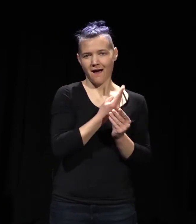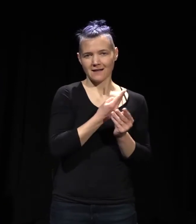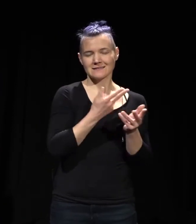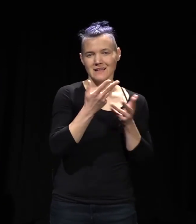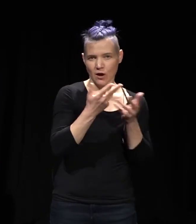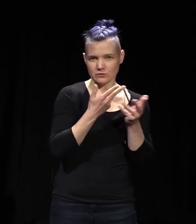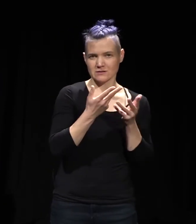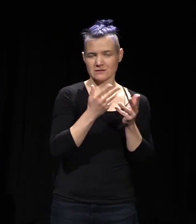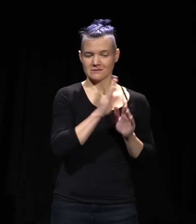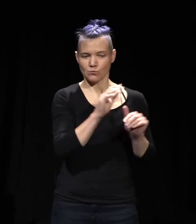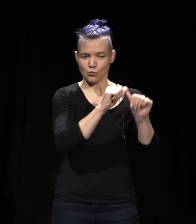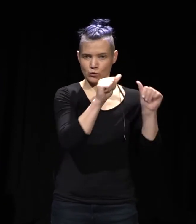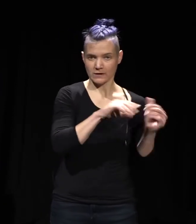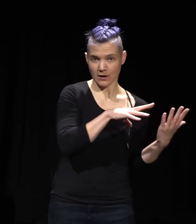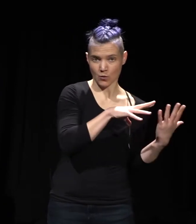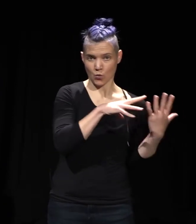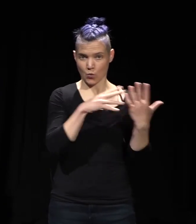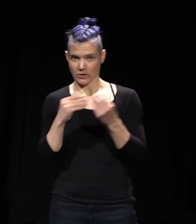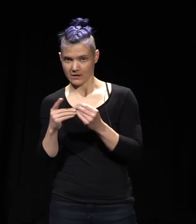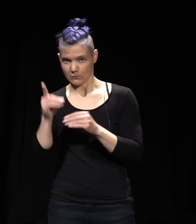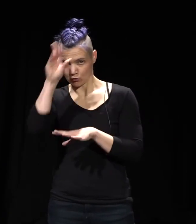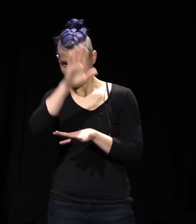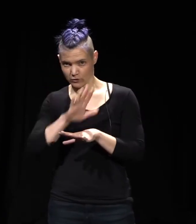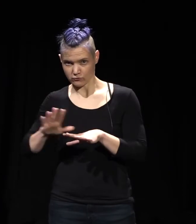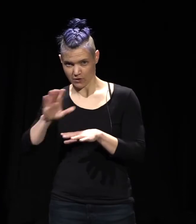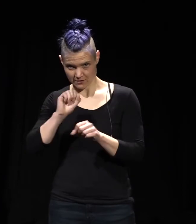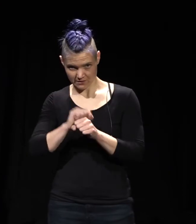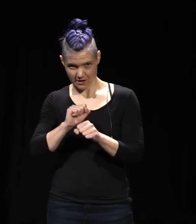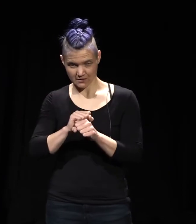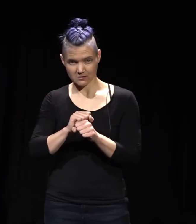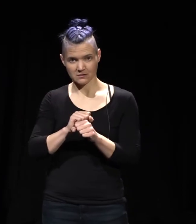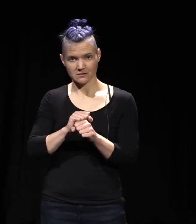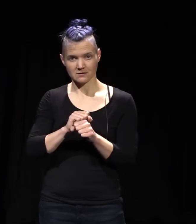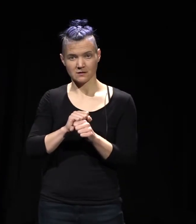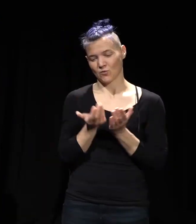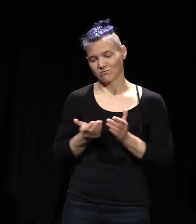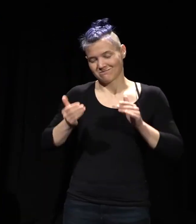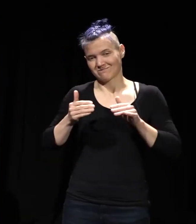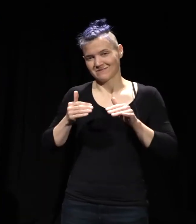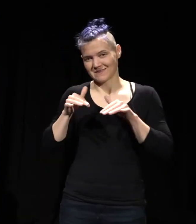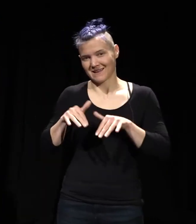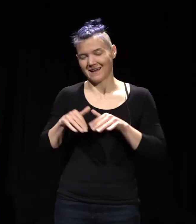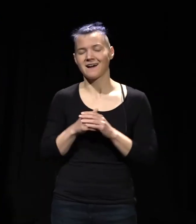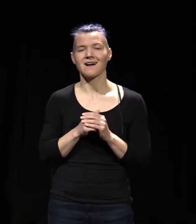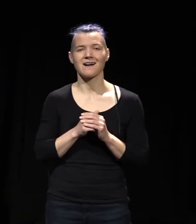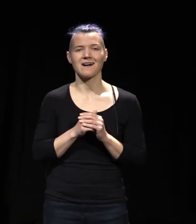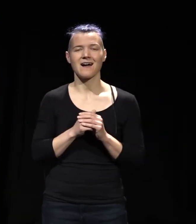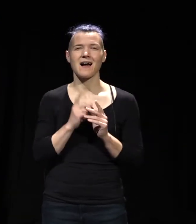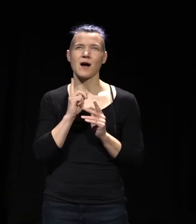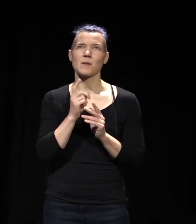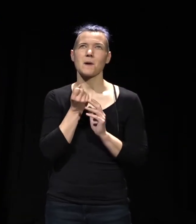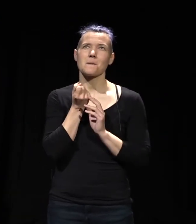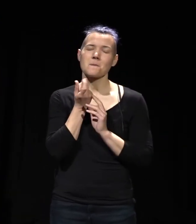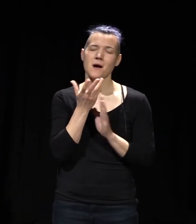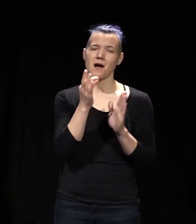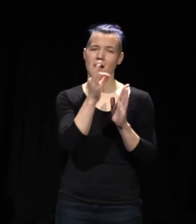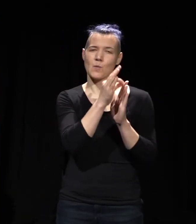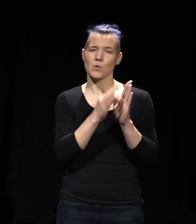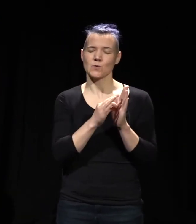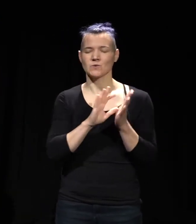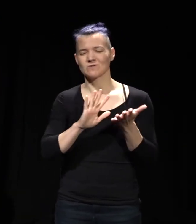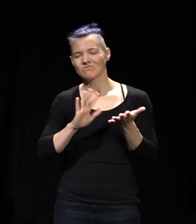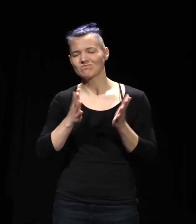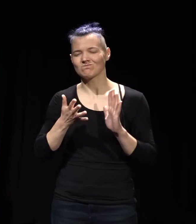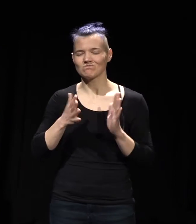das denkbar für uns in Deutschland beziehungsweise in NRW? Es sind so einige Punkte, wo ich sagen